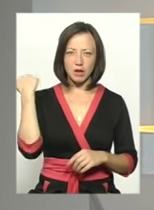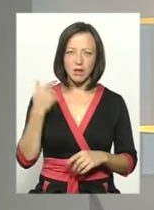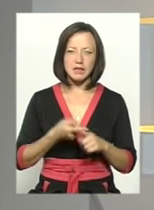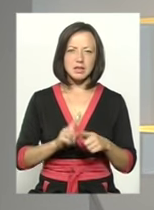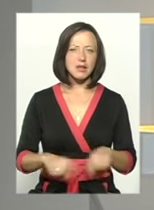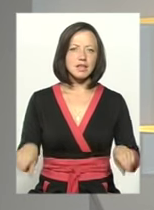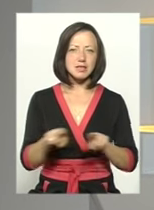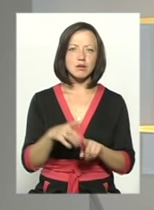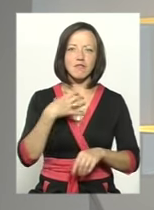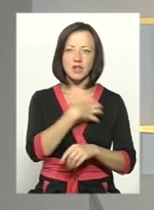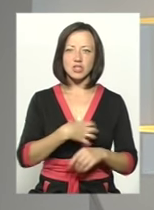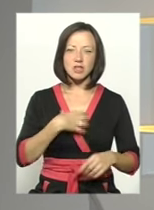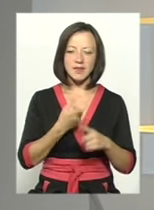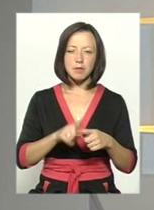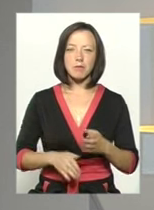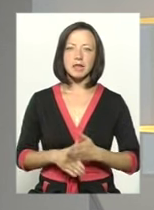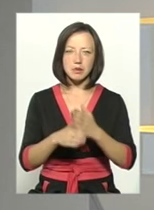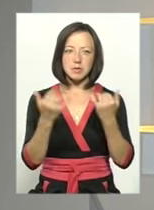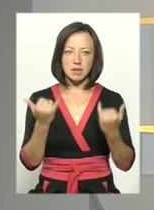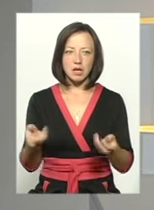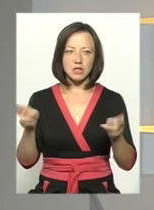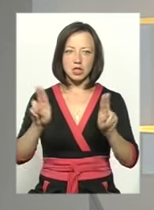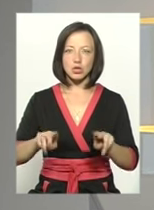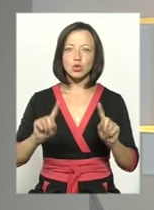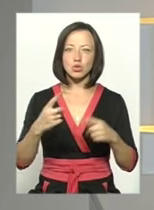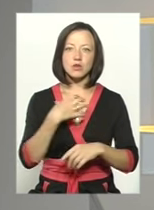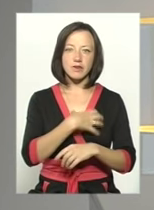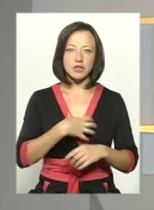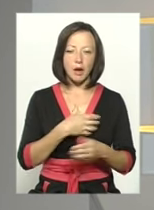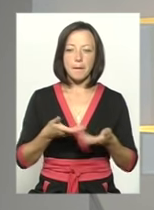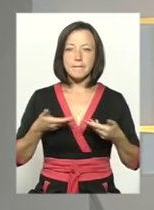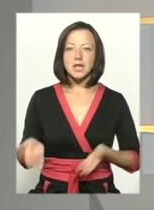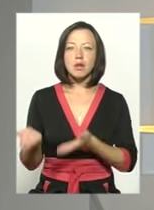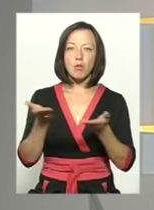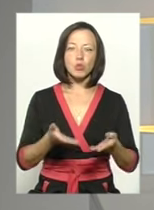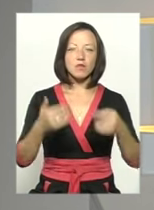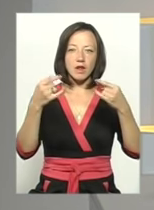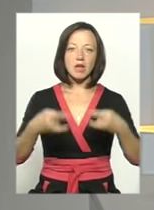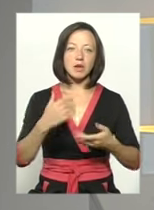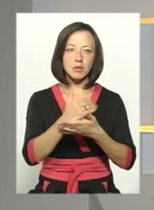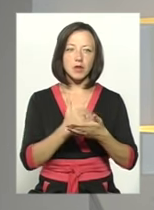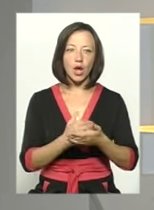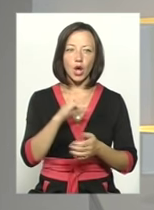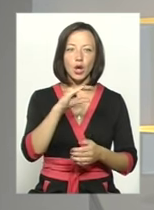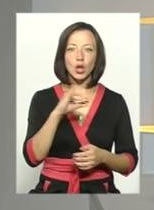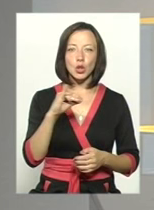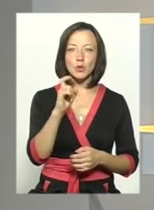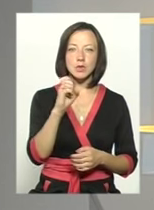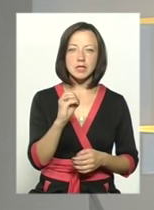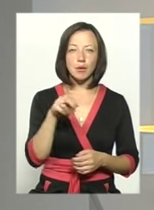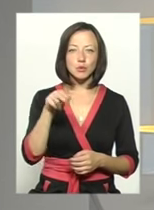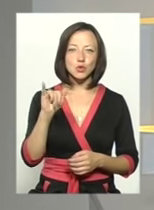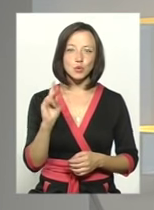це настільки була важлива ця підтримка, і вона зараз залишається дуже важливою. Ми запрошували на передачу Тетяну Язипчуку, вона багатьом